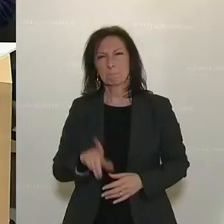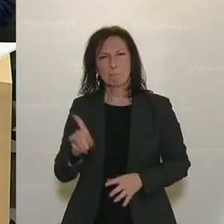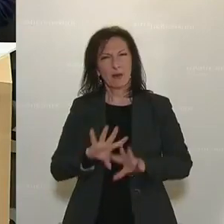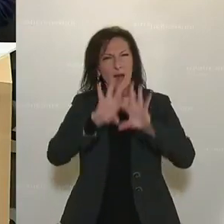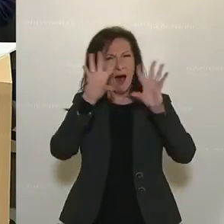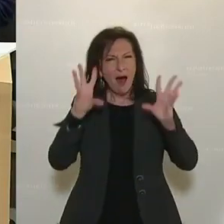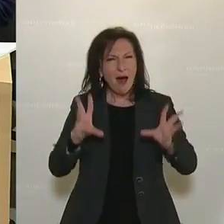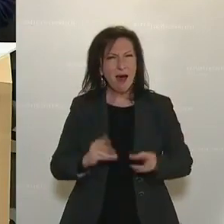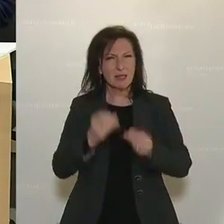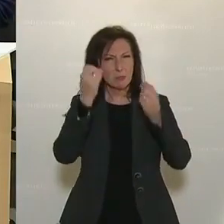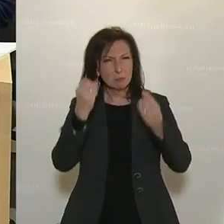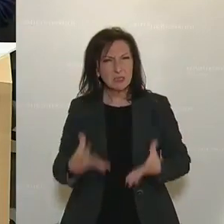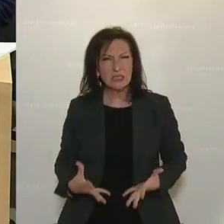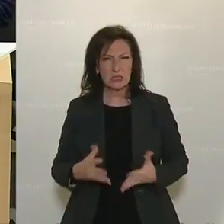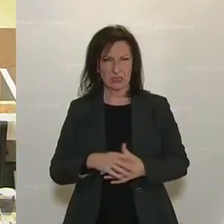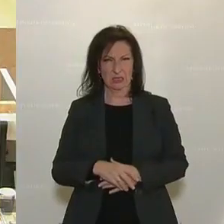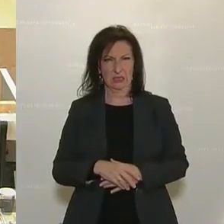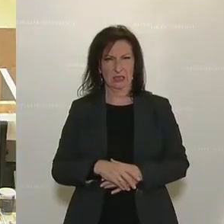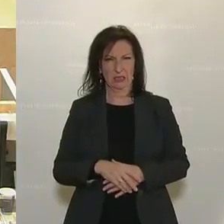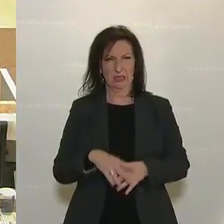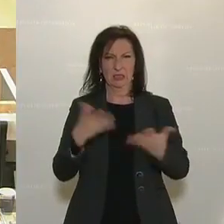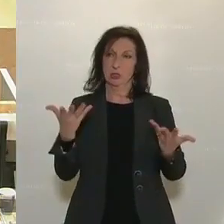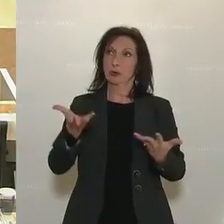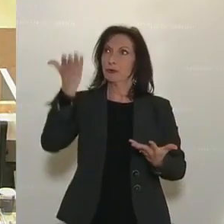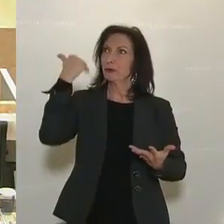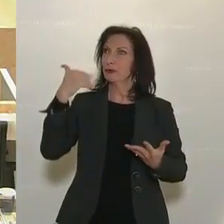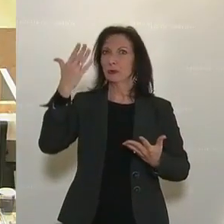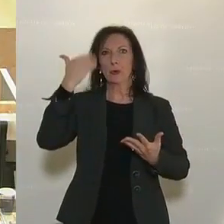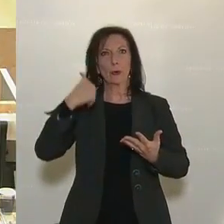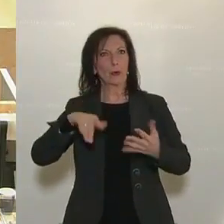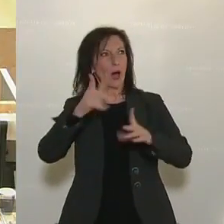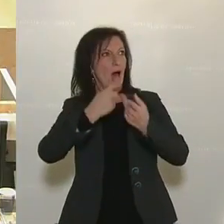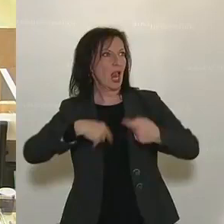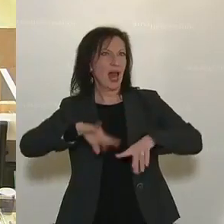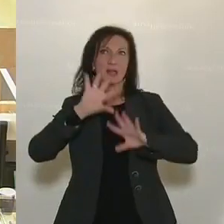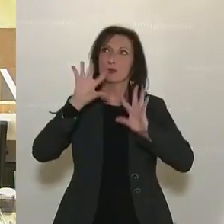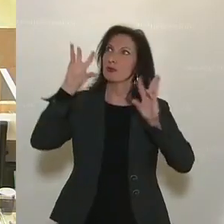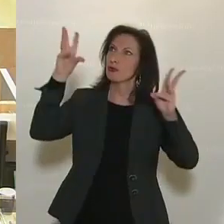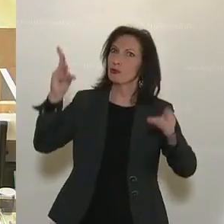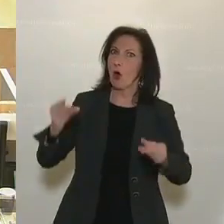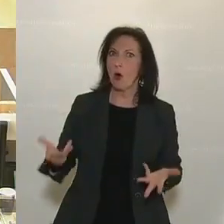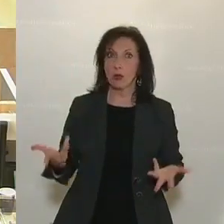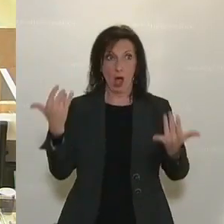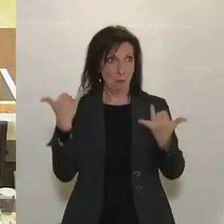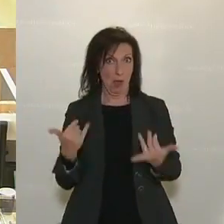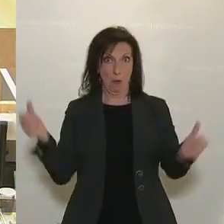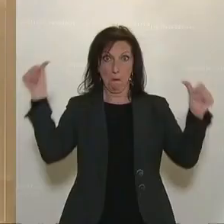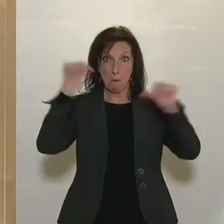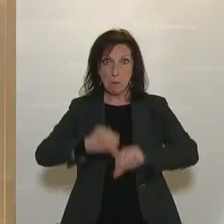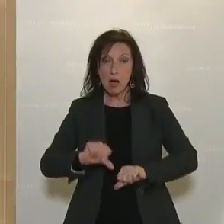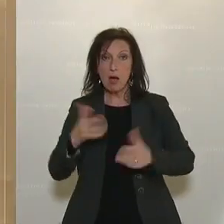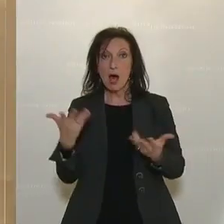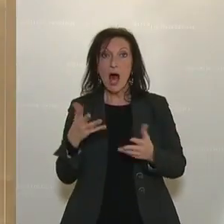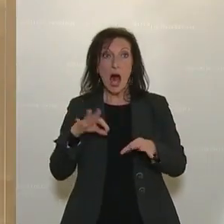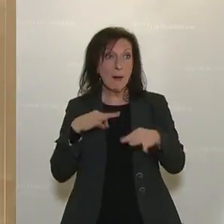das alles passiert, der Niedergang eines einst blühenden Landes, ohne dass Sie im Gegenzug an der Gesundheitsfront